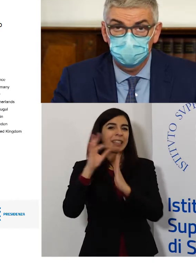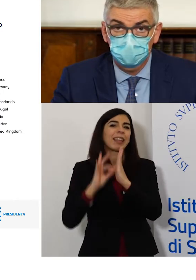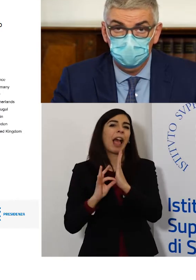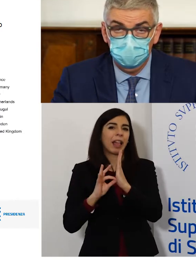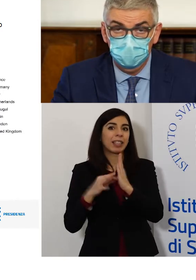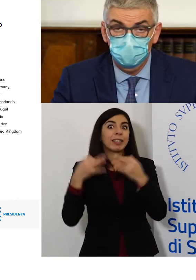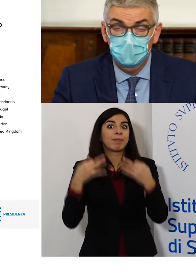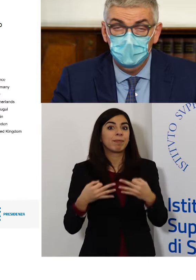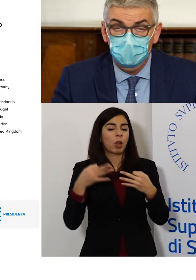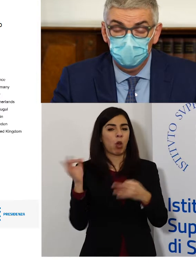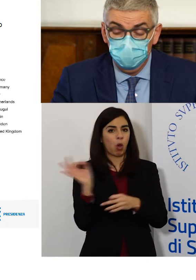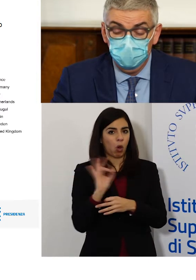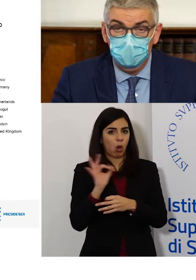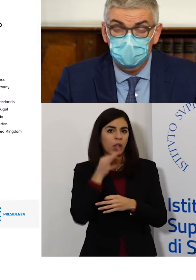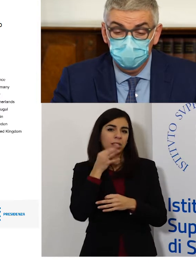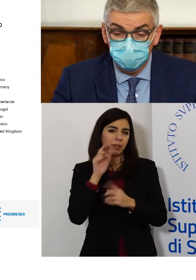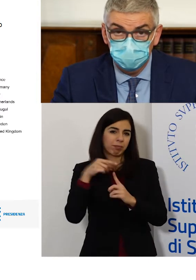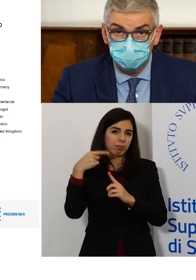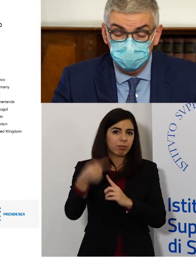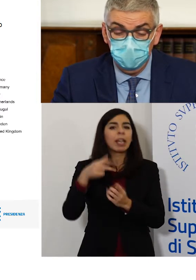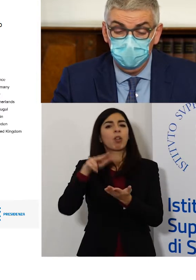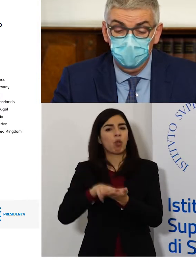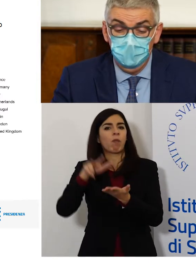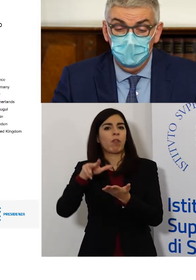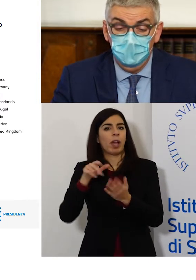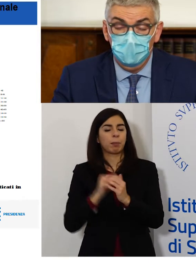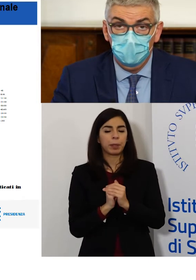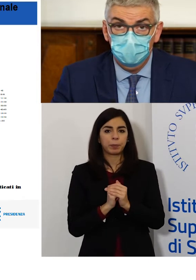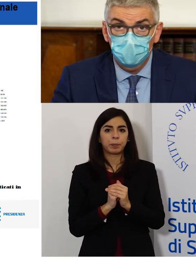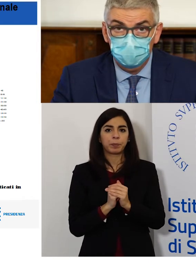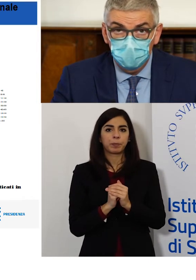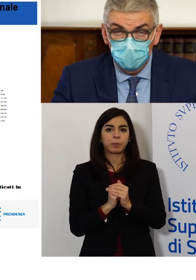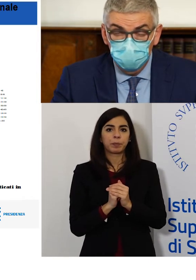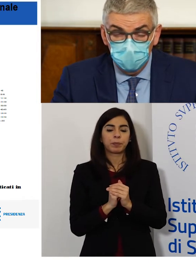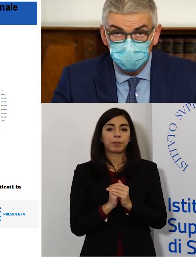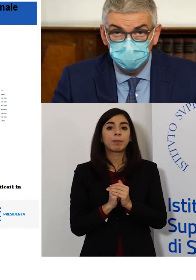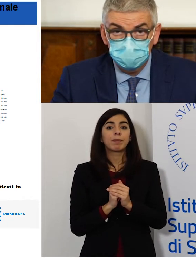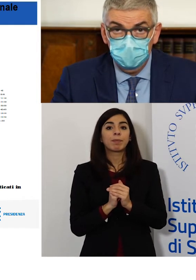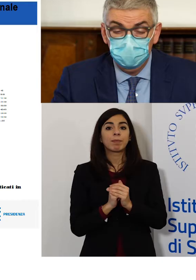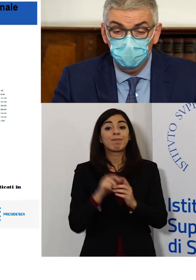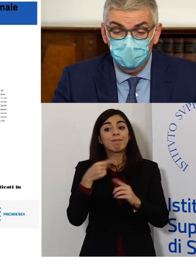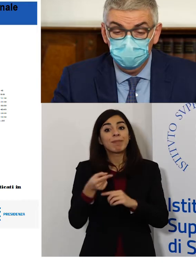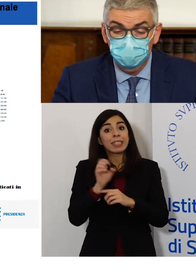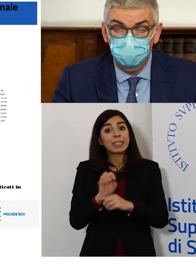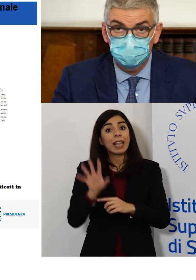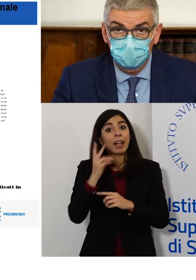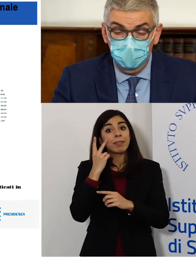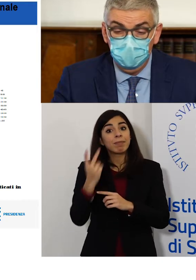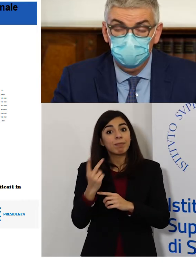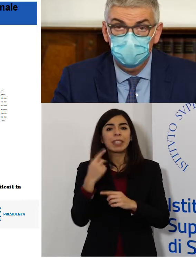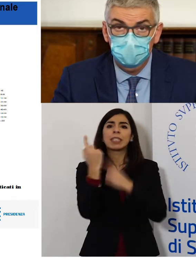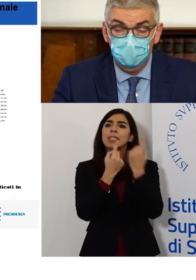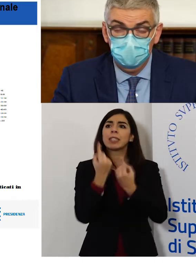stabilizzazione, quindi andremo a confermarli nelle prossime settimane. Quando guardiamo nella prossima slide il quadro